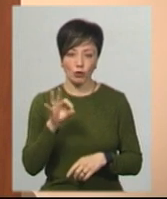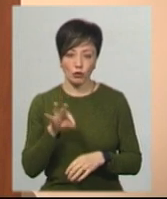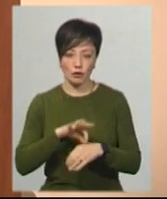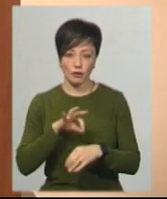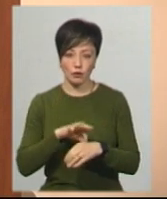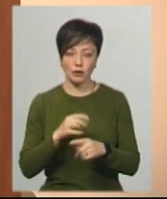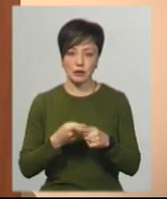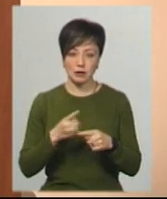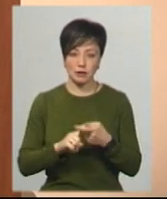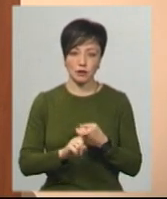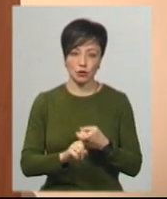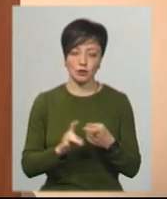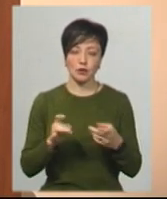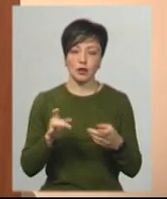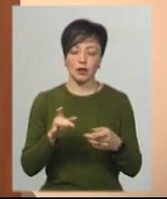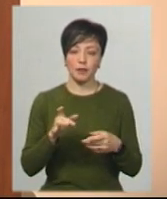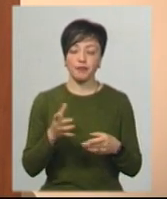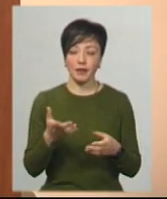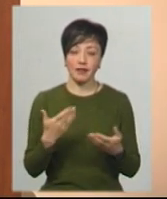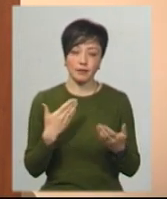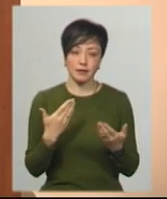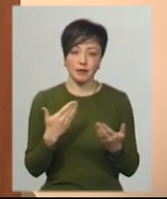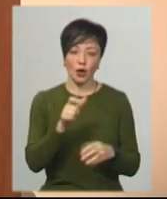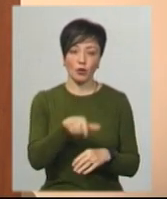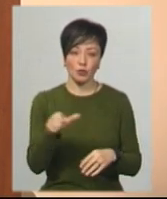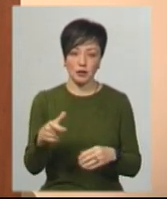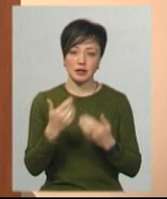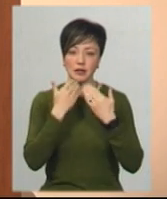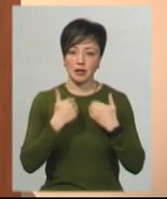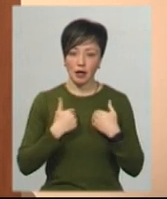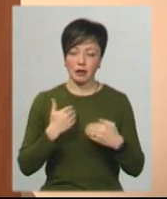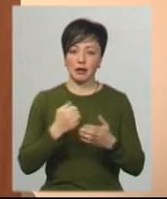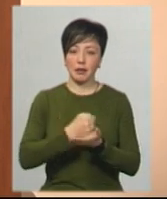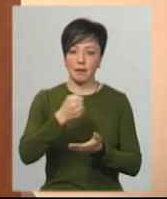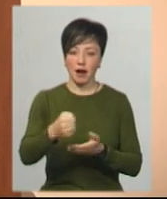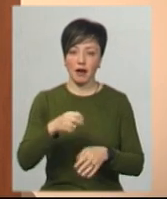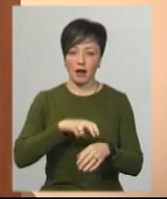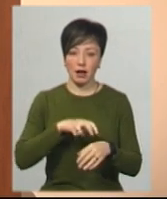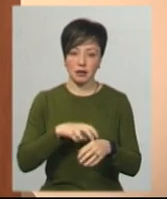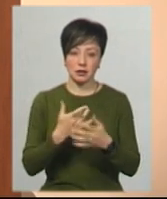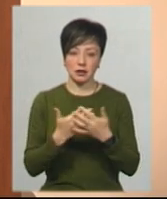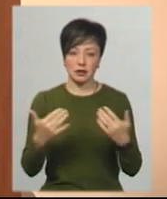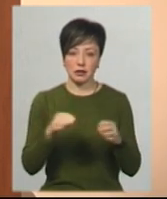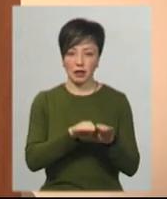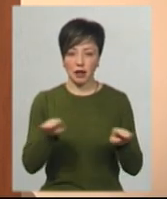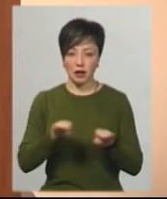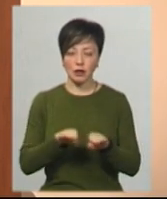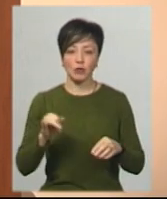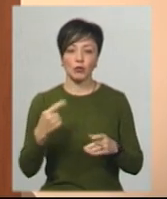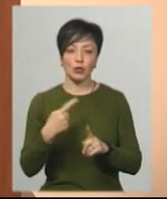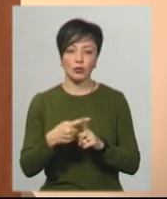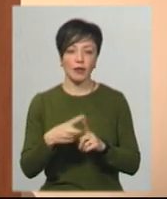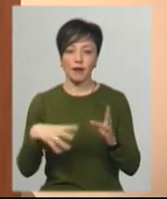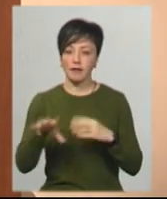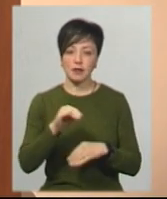в зв'язку з цим пацієнти зверталися до нас за скеруванням лікарів наших колег з різних ланок. раз. І по-друге,